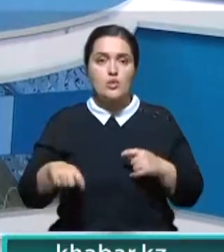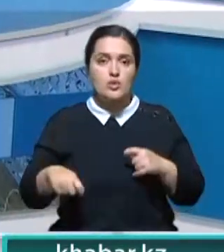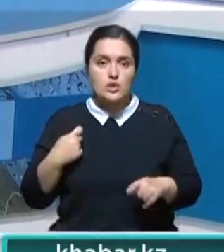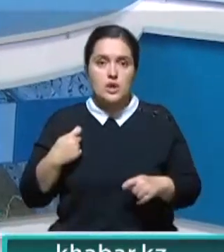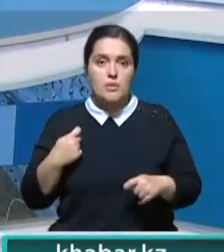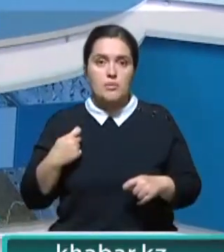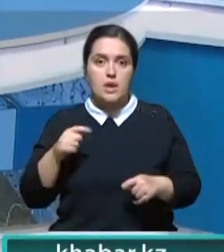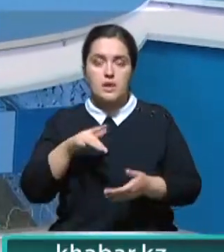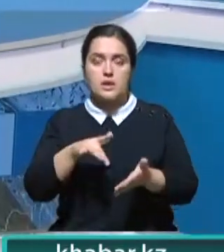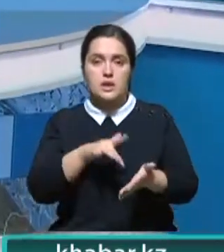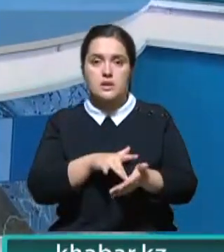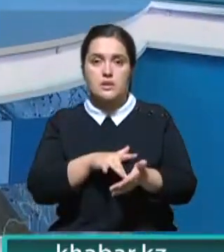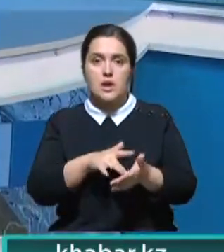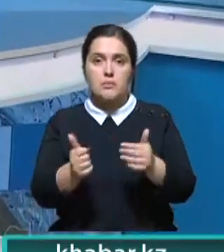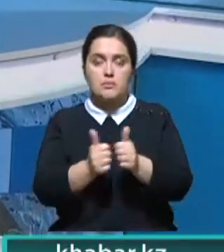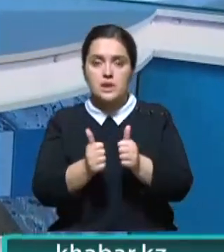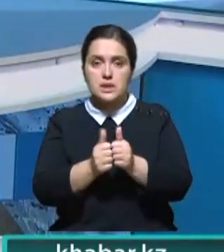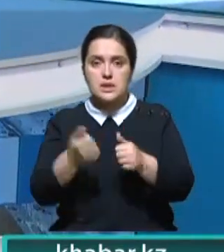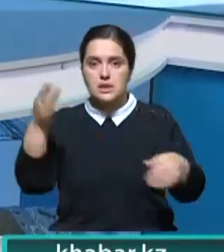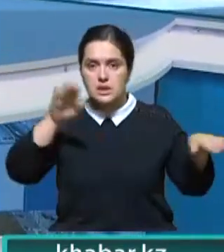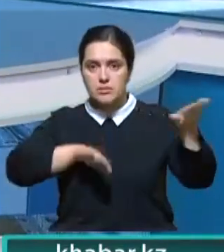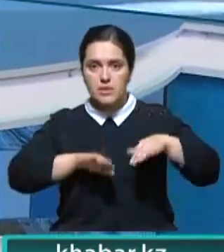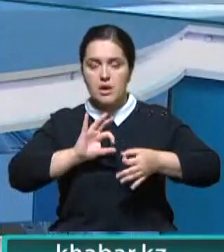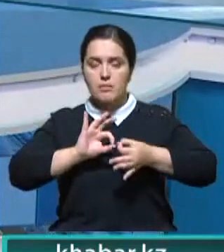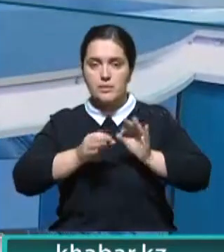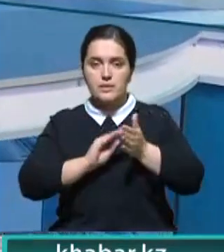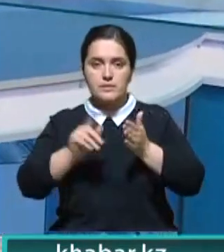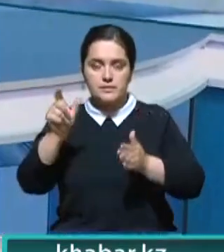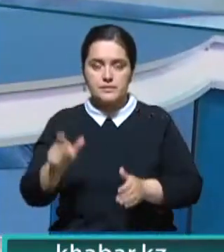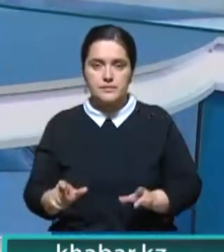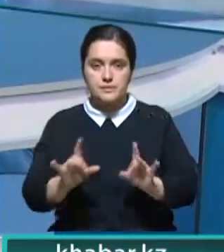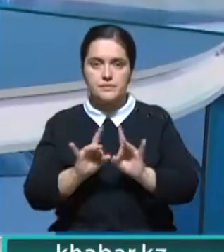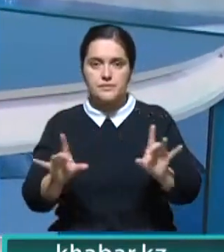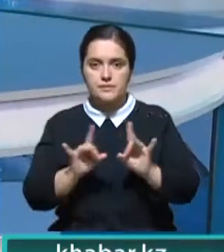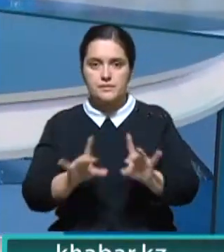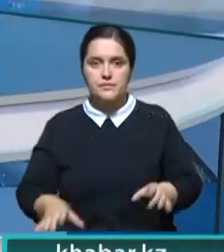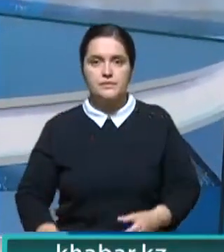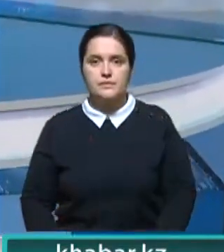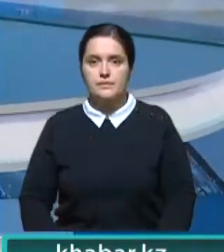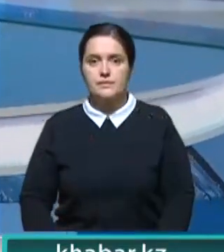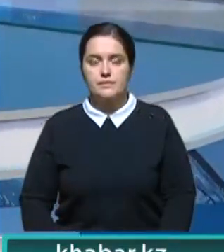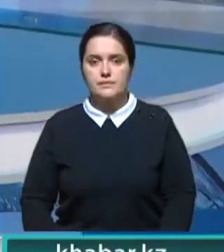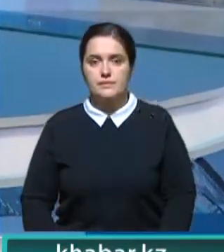ущерб в тех районах мегаполиса, которые расположены близко к горам. Все подробности у Григория Беденко.